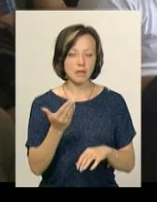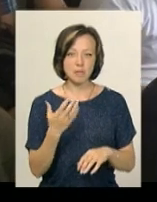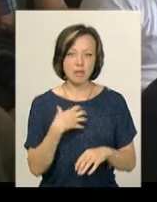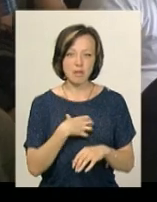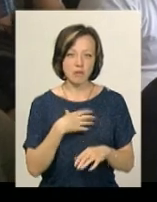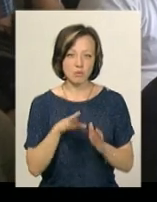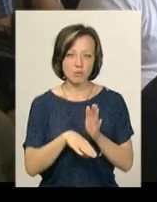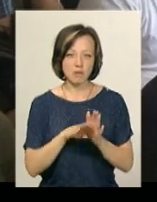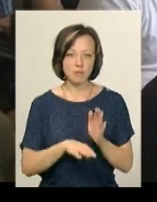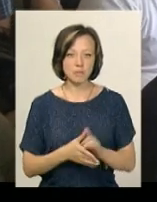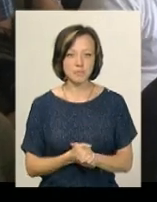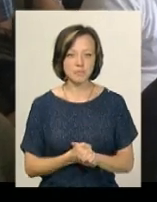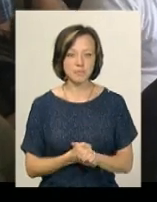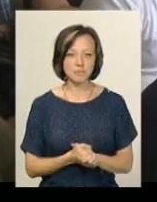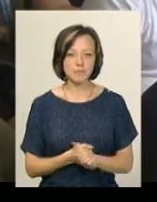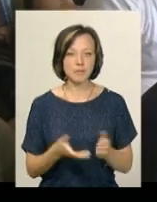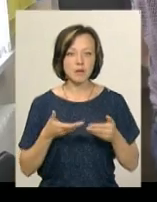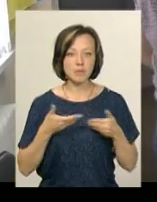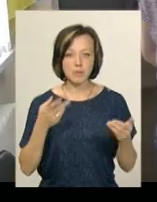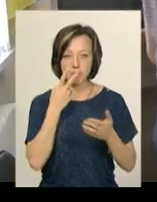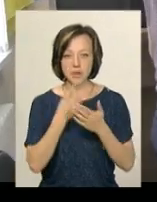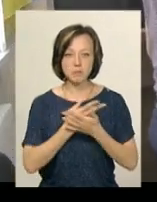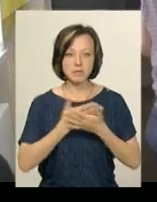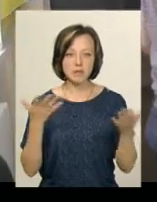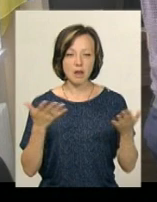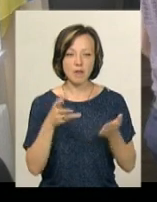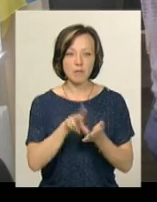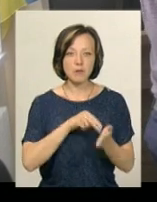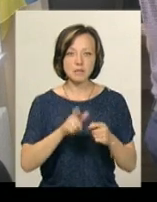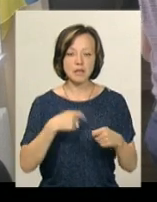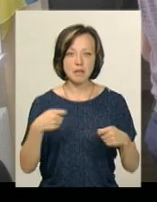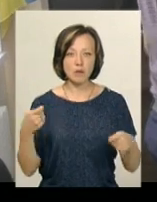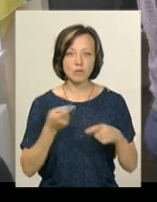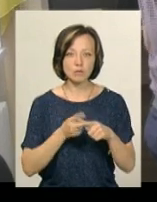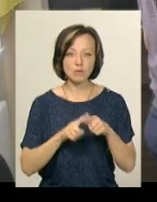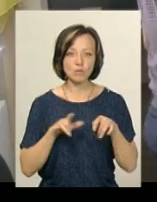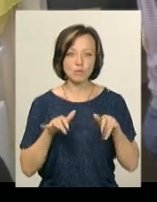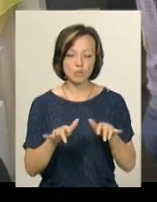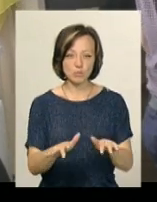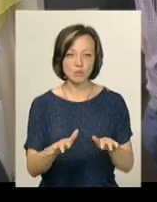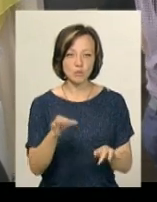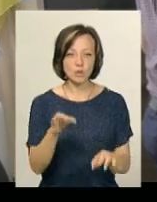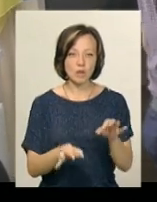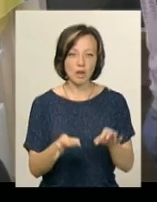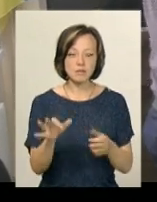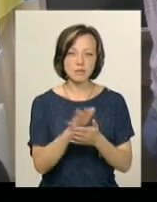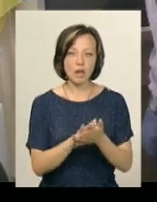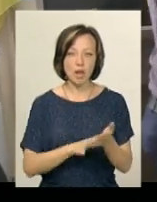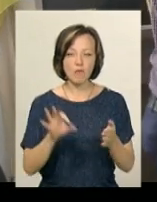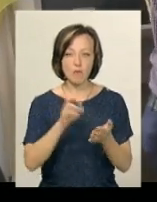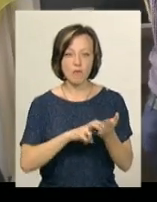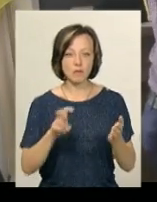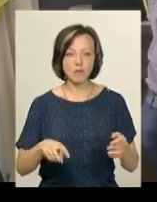несуттєві. Ми бачимо яскравий приклад затягування даного судового процесу. Подана заява про відвід